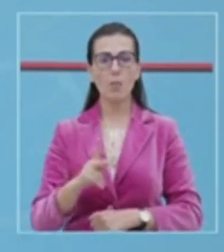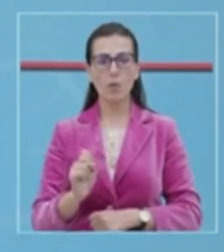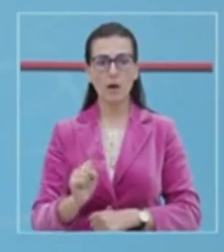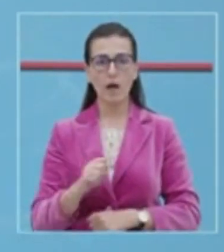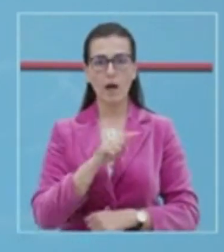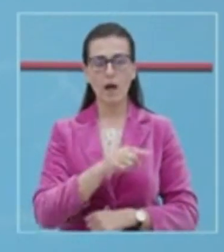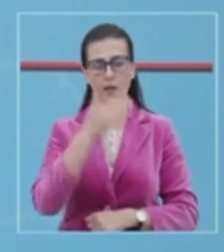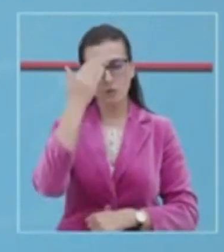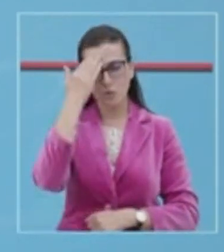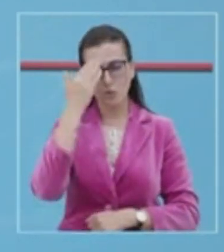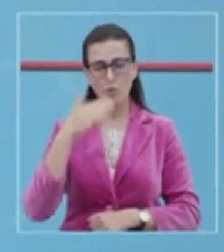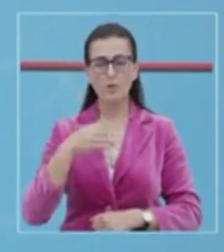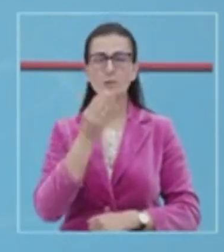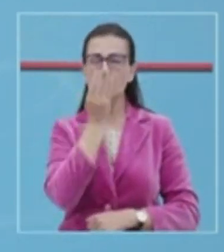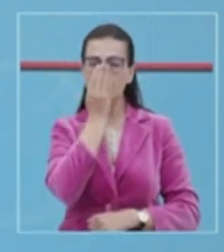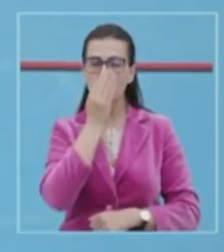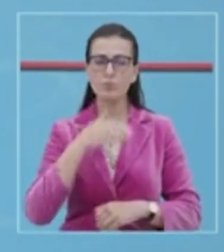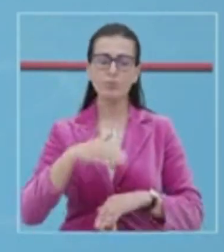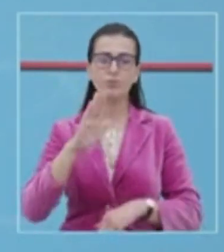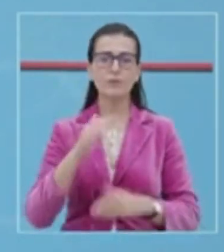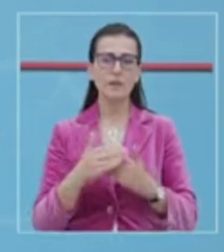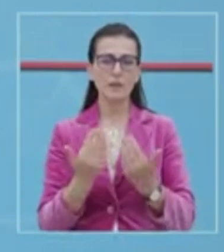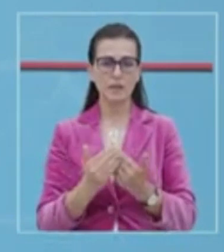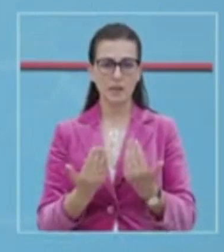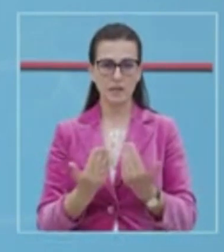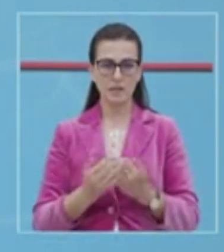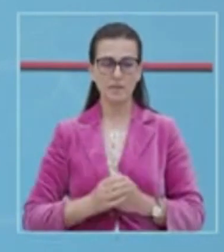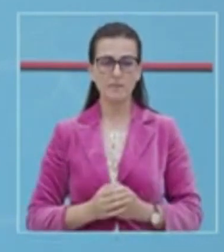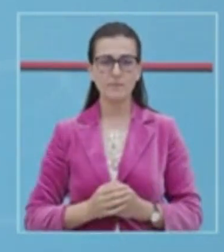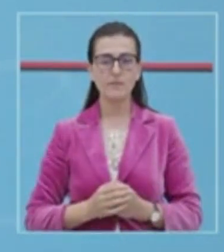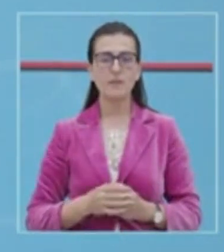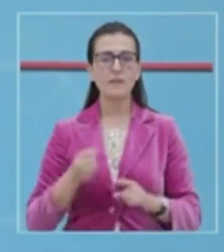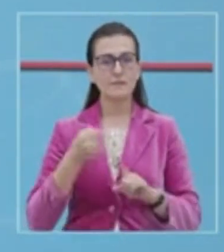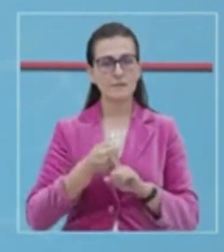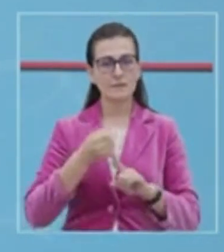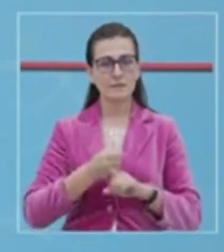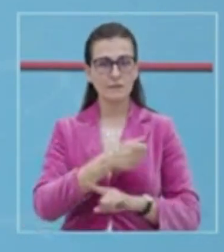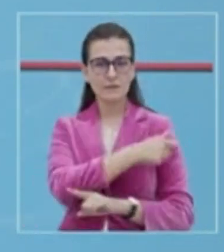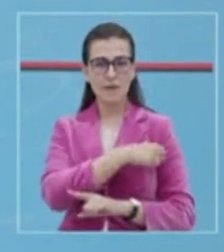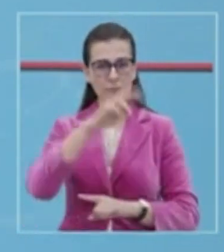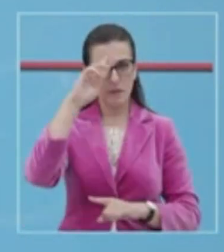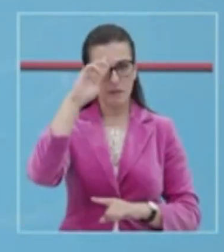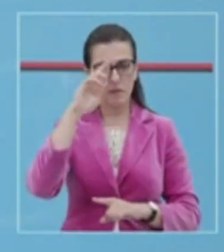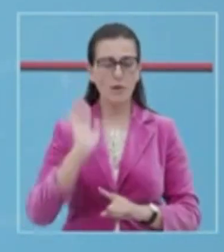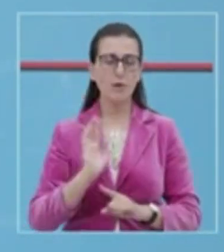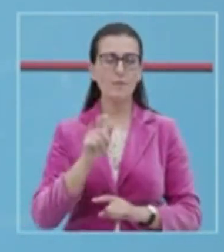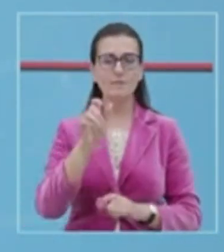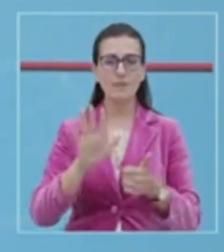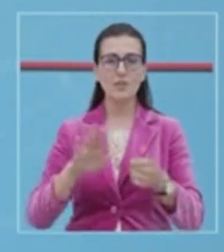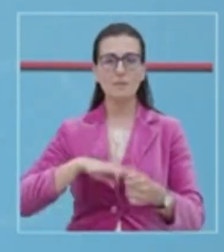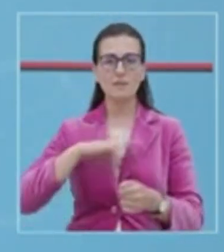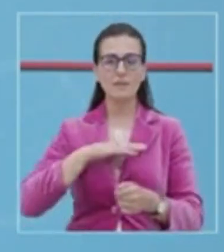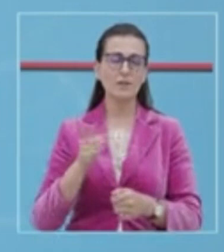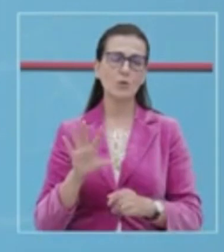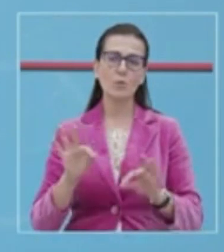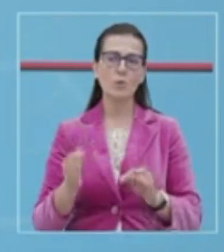Spok dhe ishte në gjëndje të rëndë, i intubuar prej disa ditësh. Pamarsish për piekeve të stafit mjekësor, 68